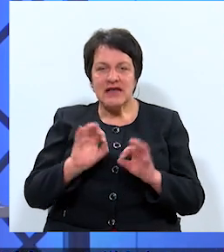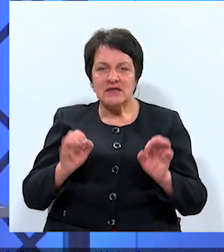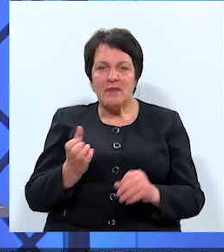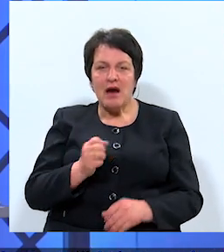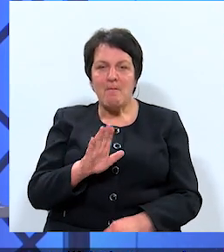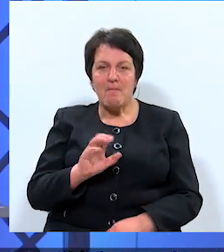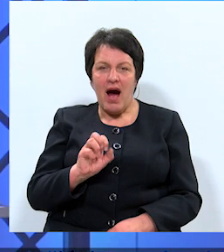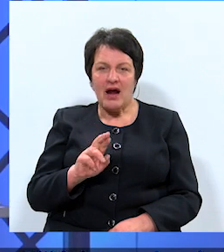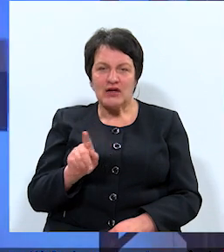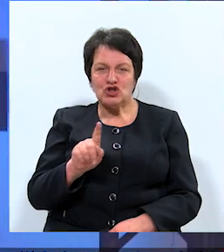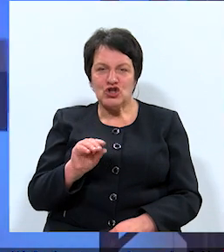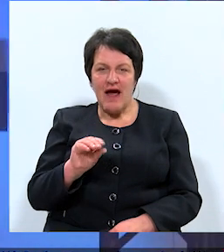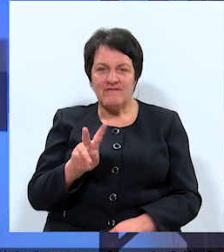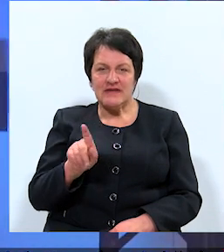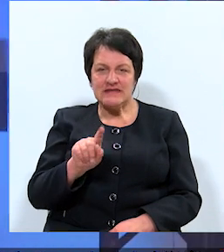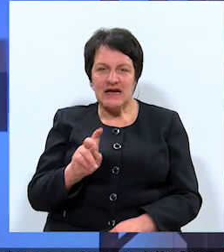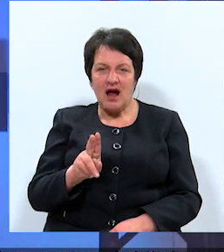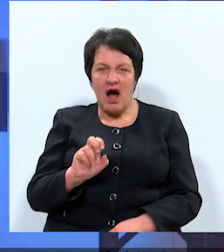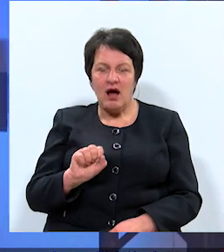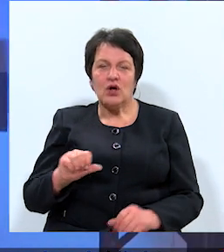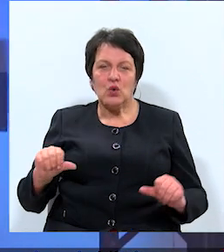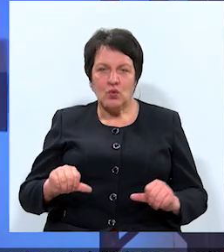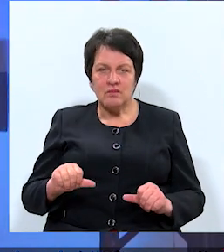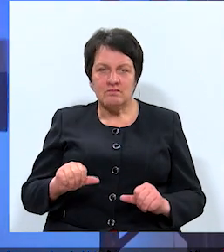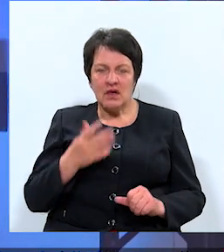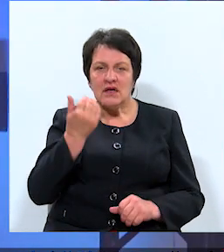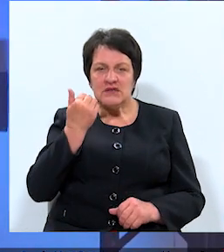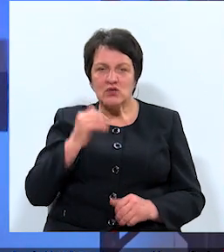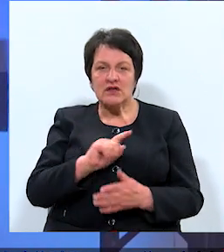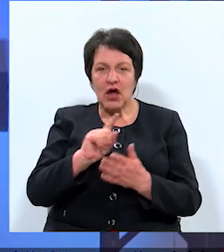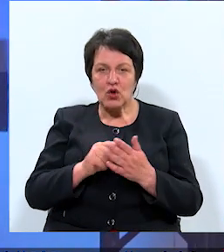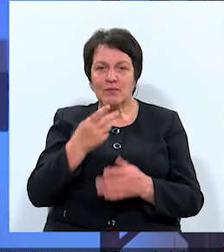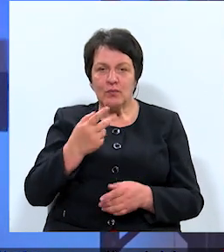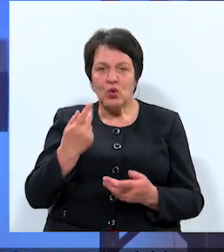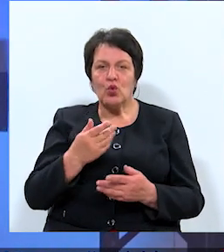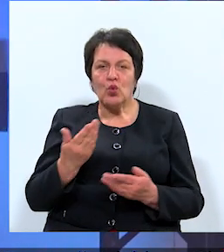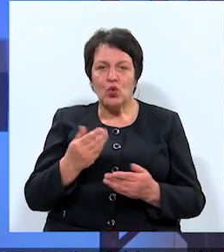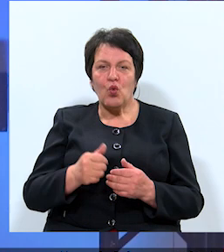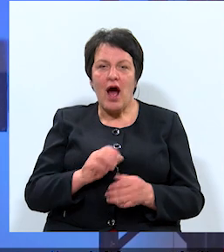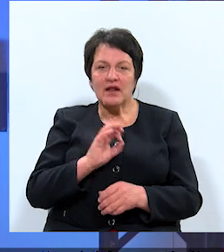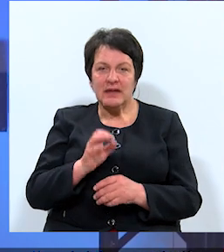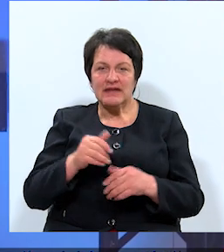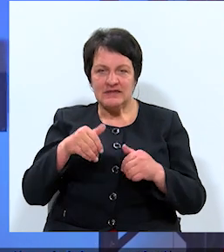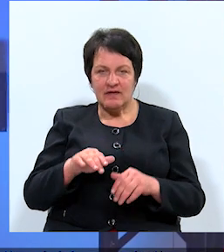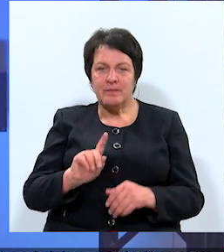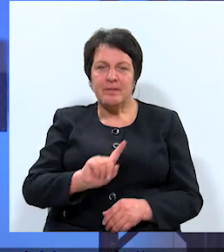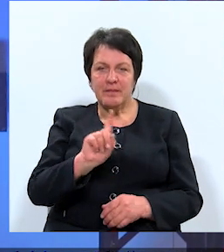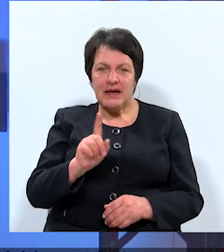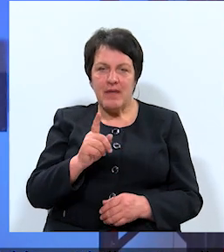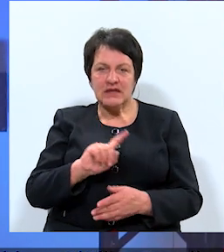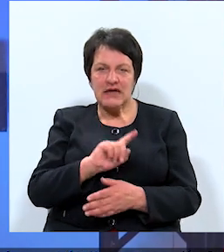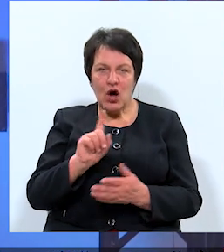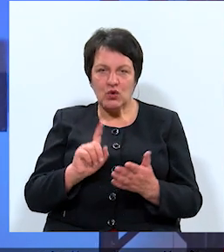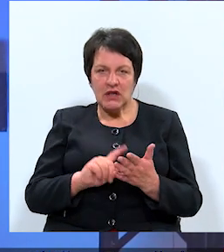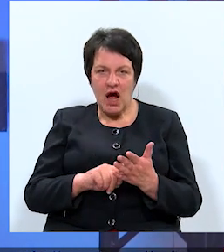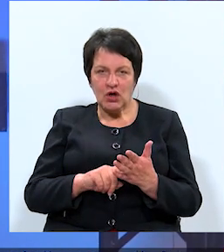Barševsku kumu. Jūs varat saukt jautājumu numuru un kuru atbildi jūs izvēlējāties? Pirmais jautājums